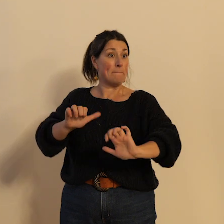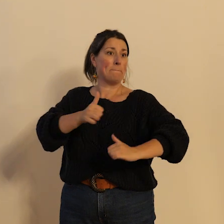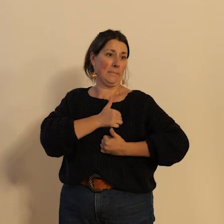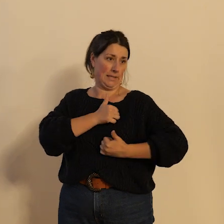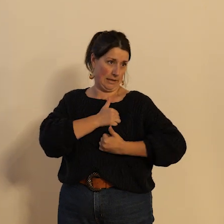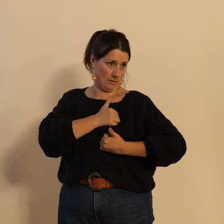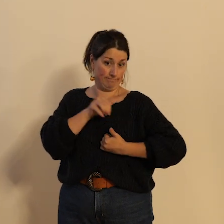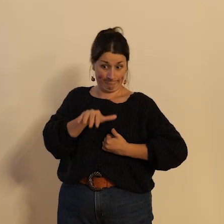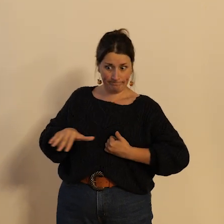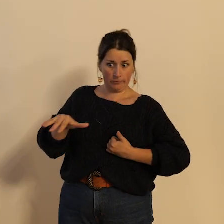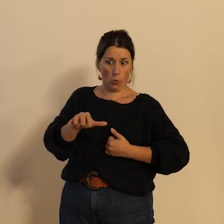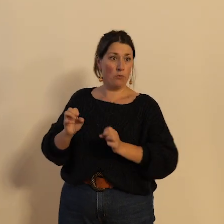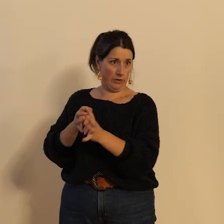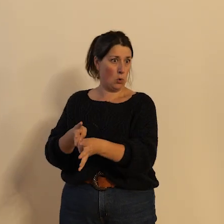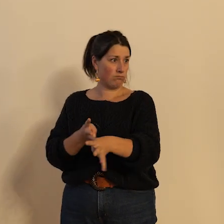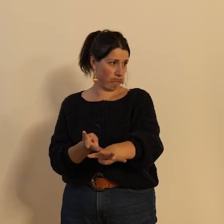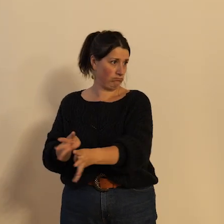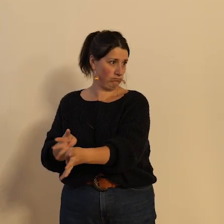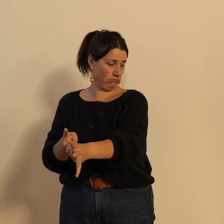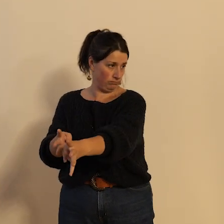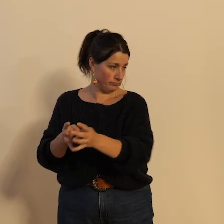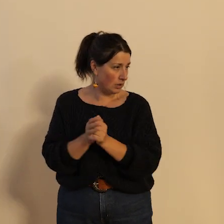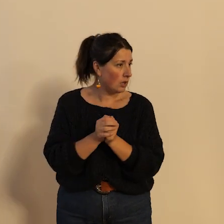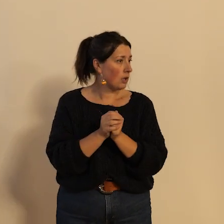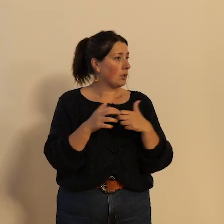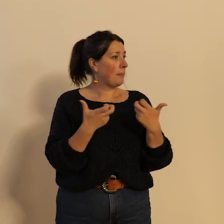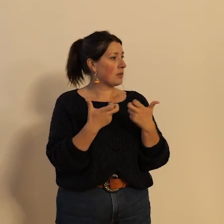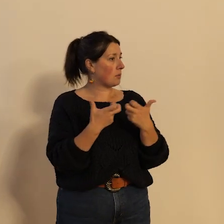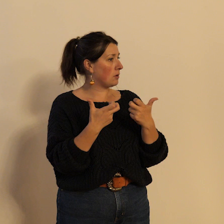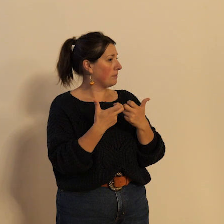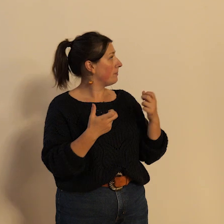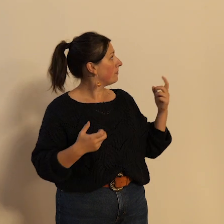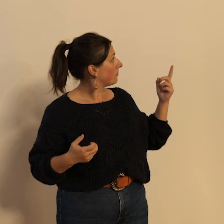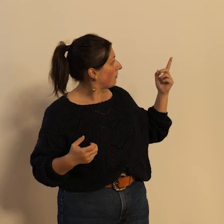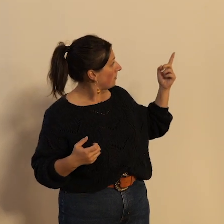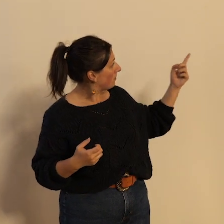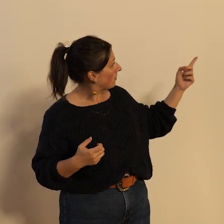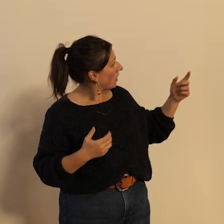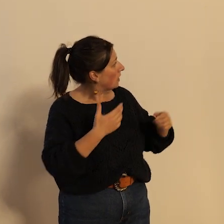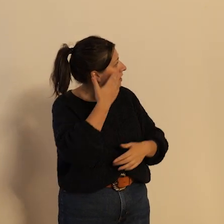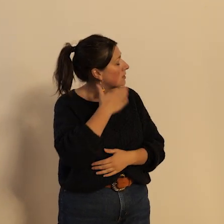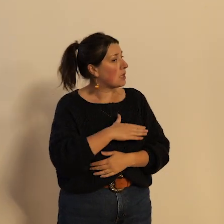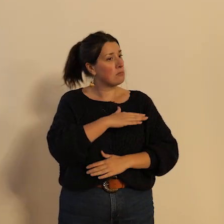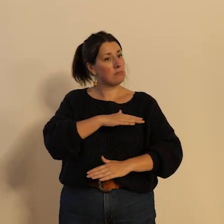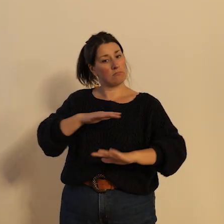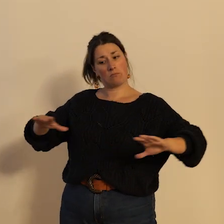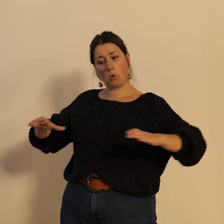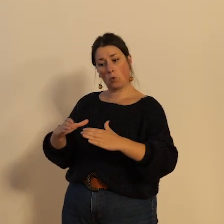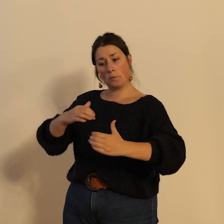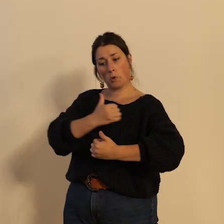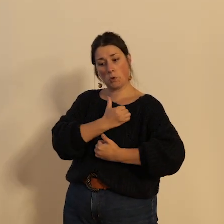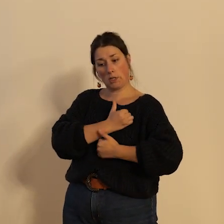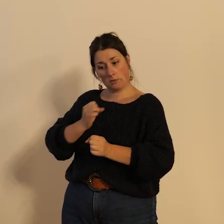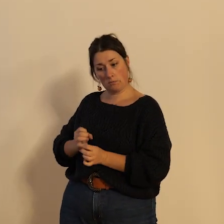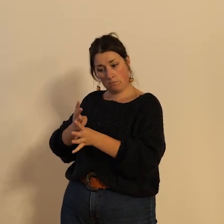la première expérimentation des bataillons militaires en France remonte à